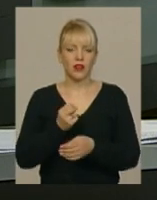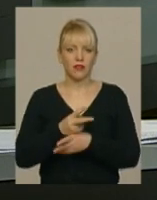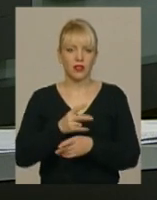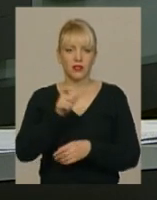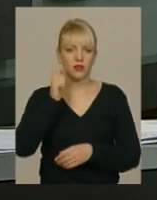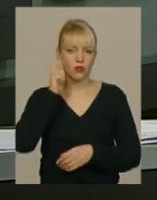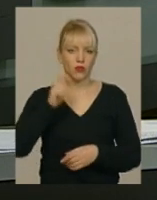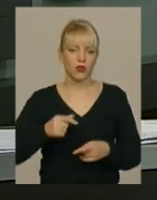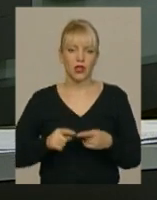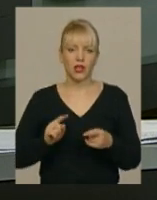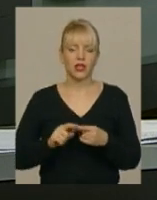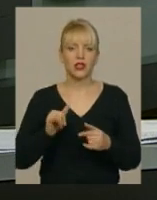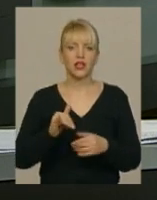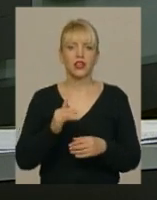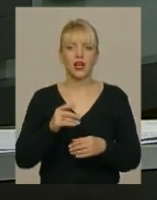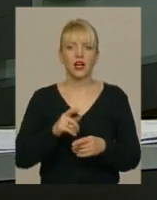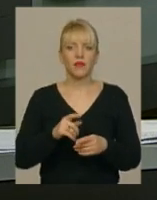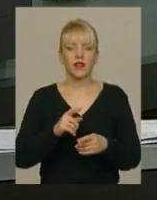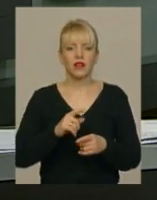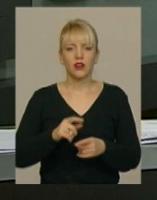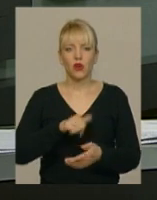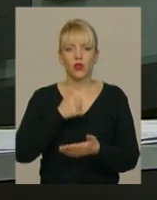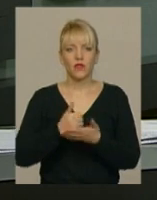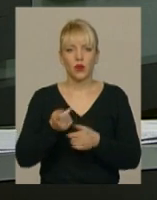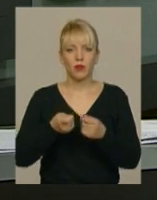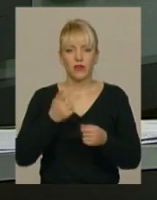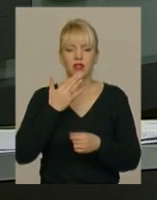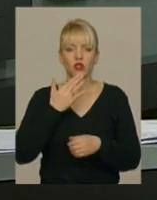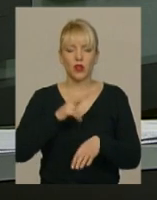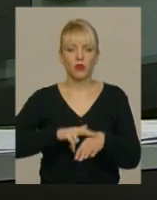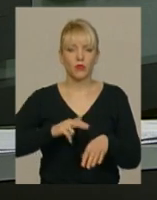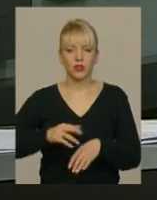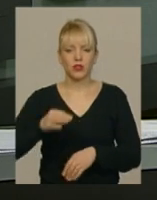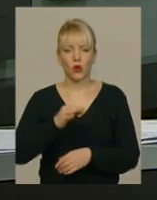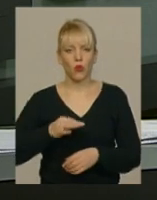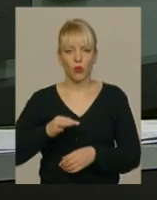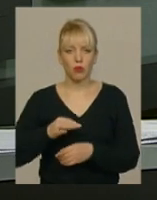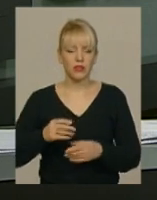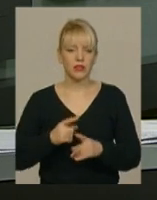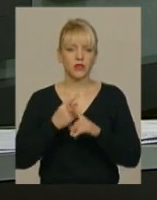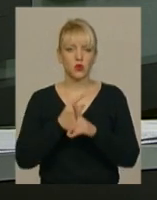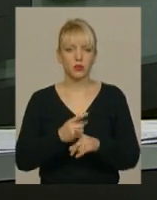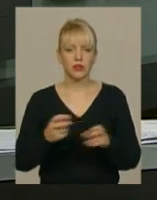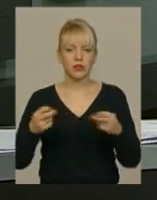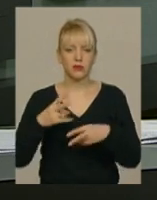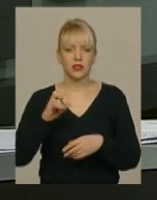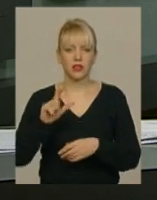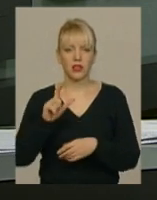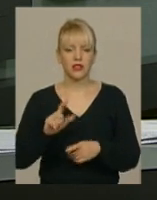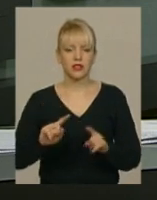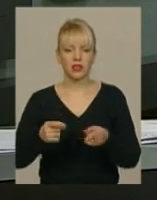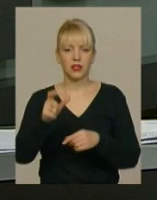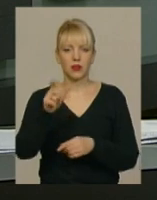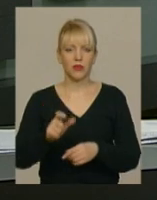Державної міграційної служби з оперативниками головного управління Нацполіції в Хмельницькій області у супроводі спецпризначенців затримали